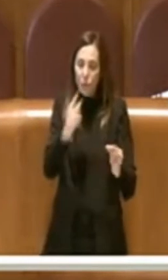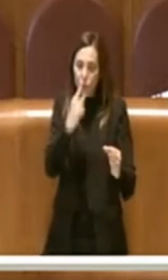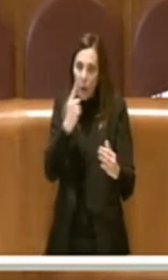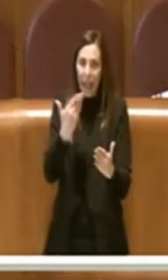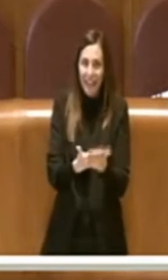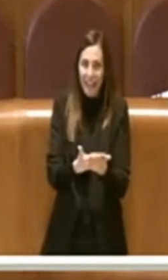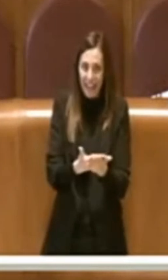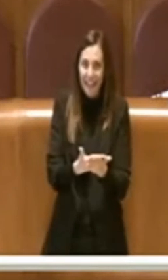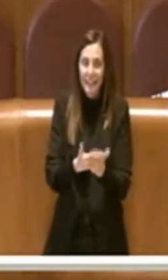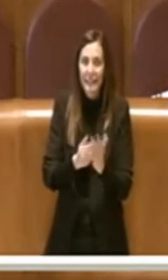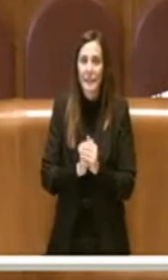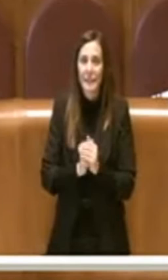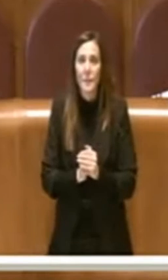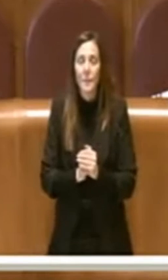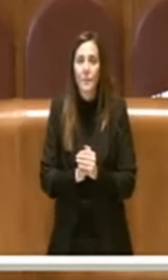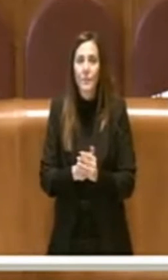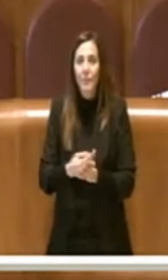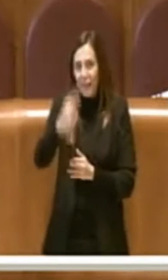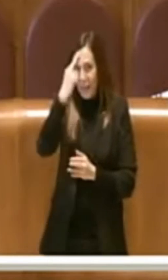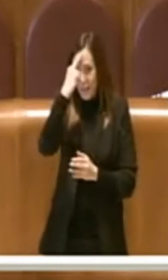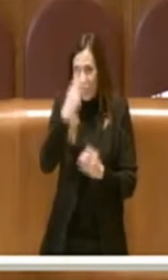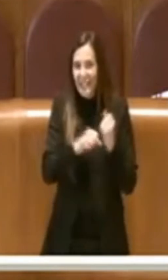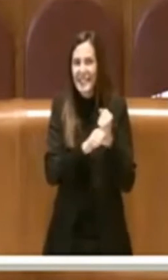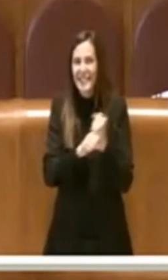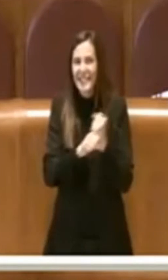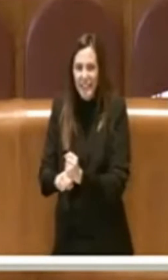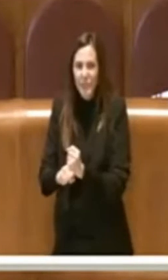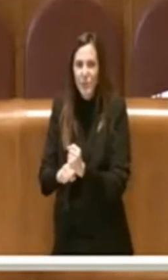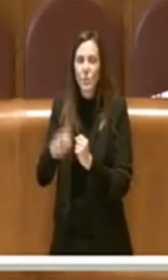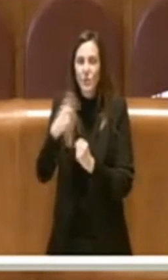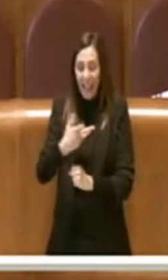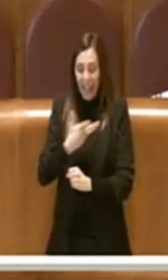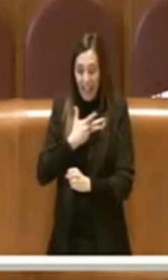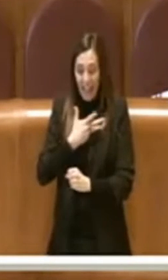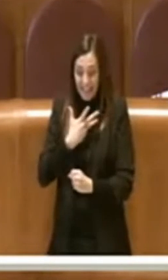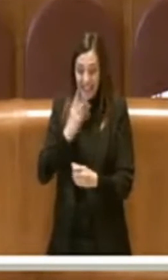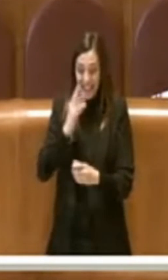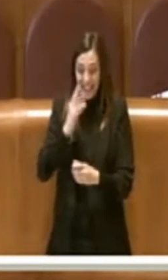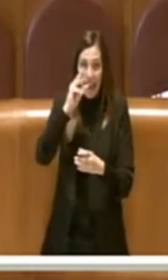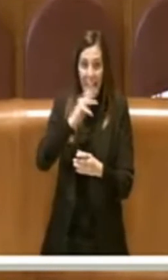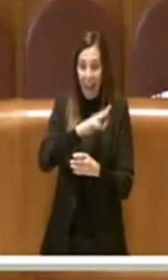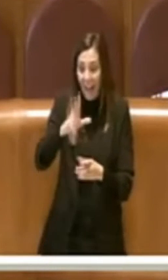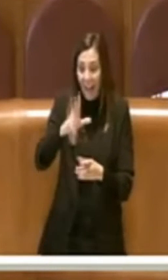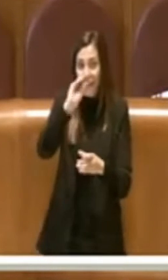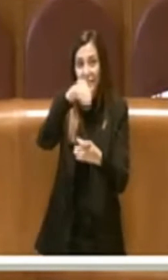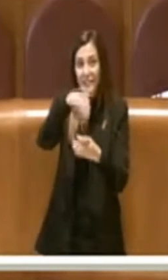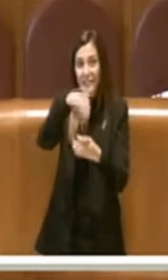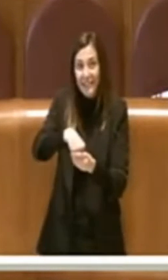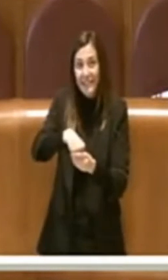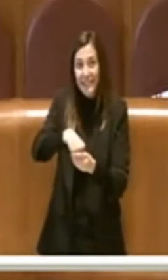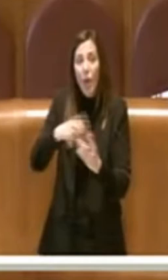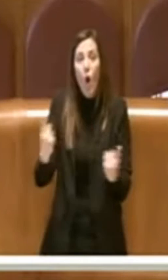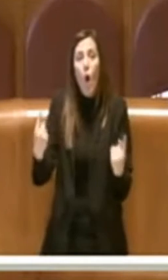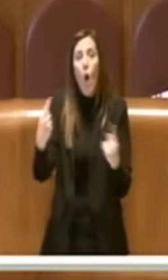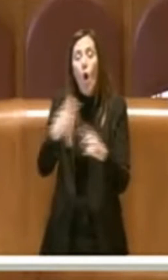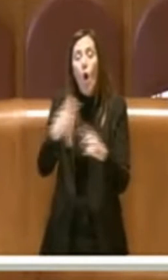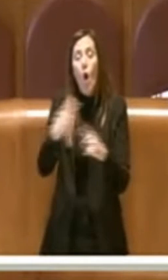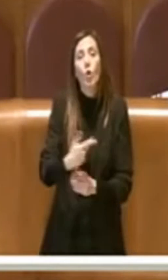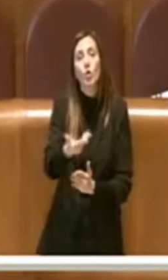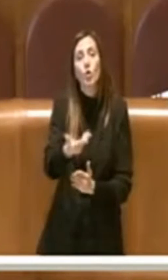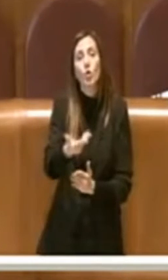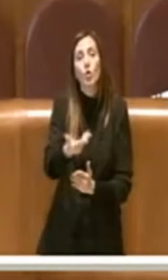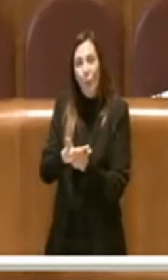ricordare l'istituto che esiste anche all'interno di altri ordinamenti della controproposta da parte dell